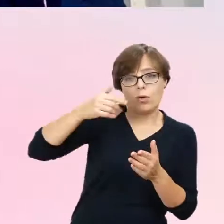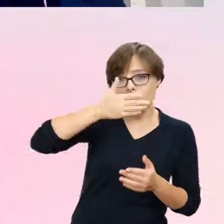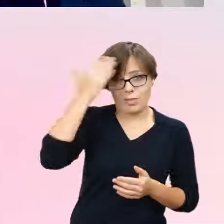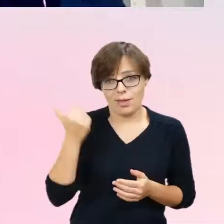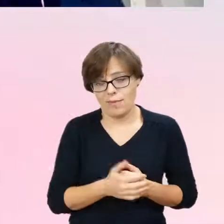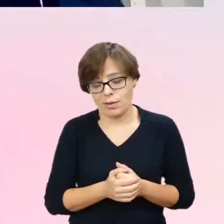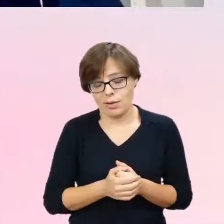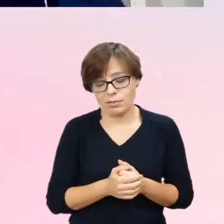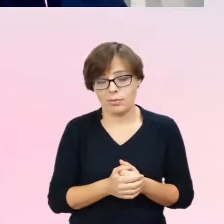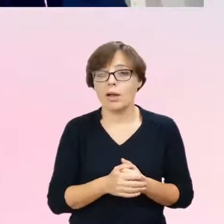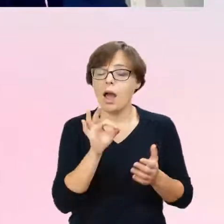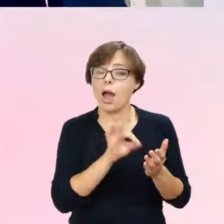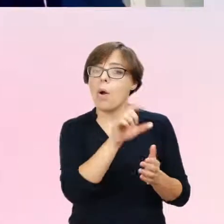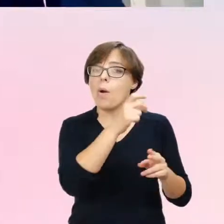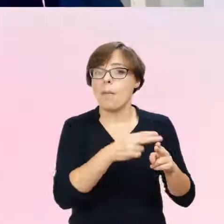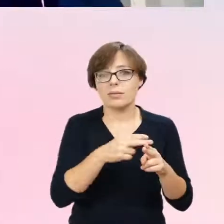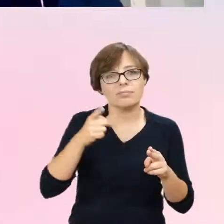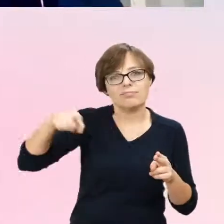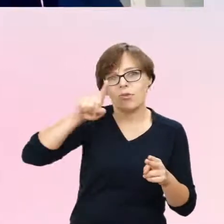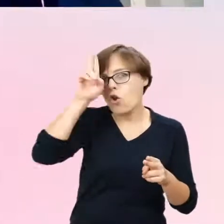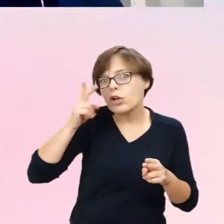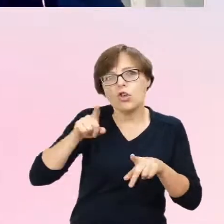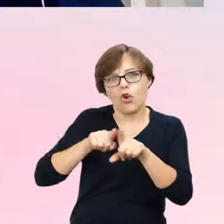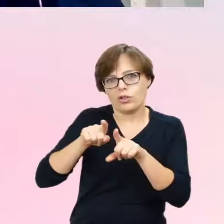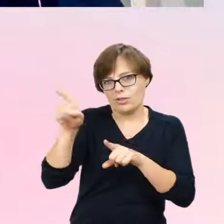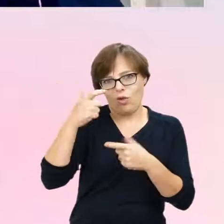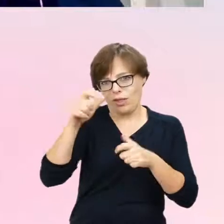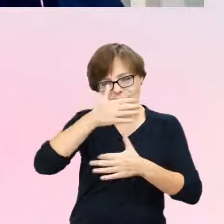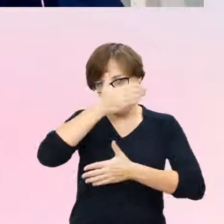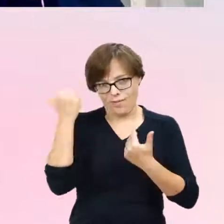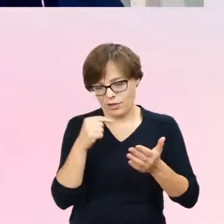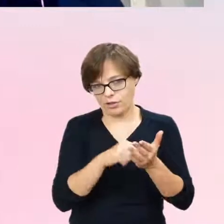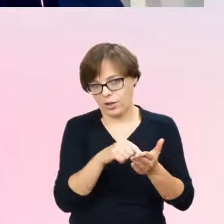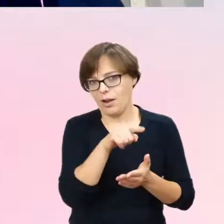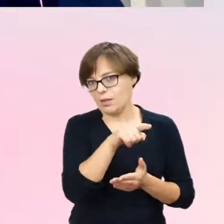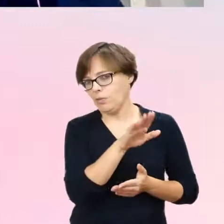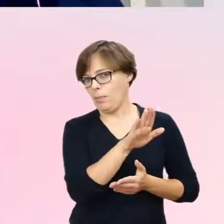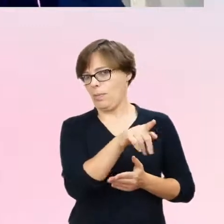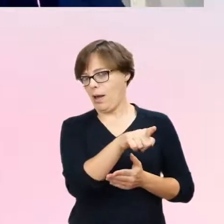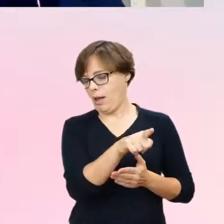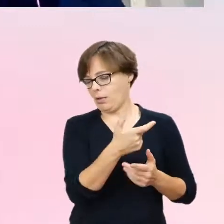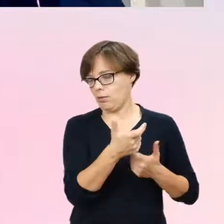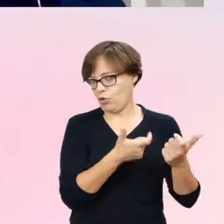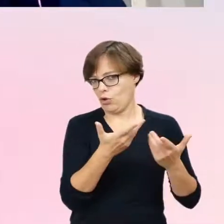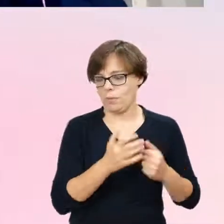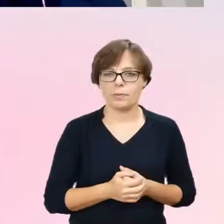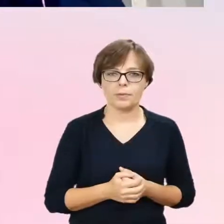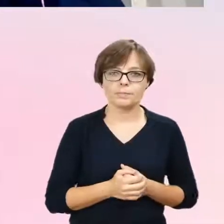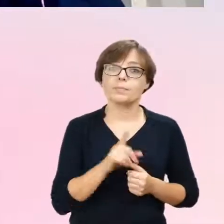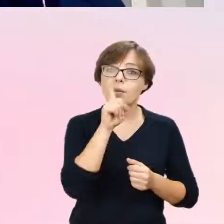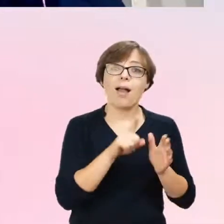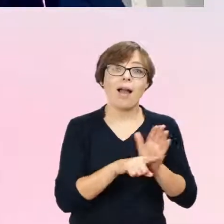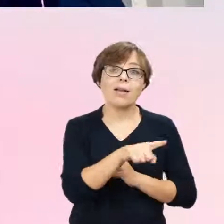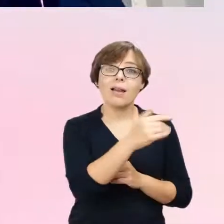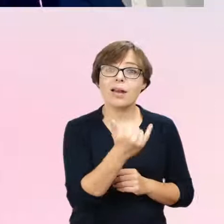domyślało, czy ani rodzice, ani rodzeństwo jakby nic o tej skarpetki nie wiedziało, ale z kolei dla tego dziecka